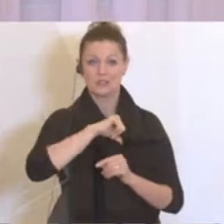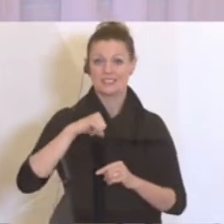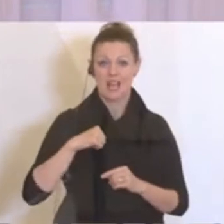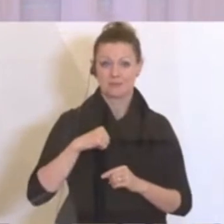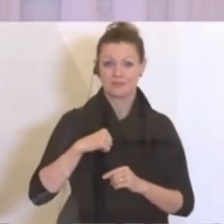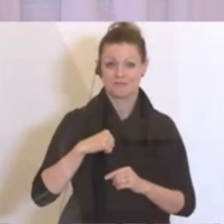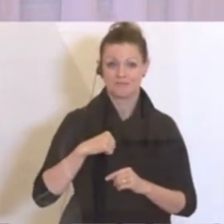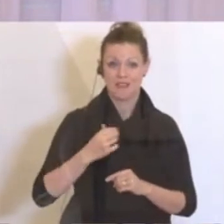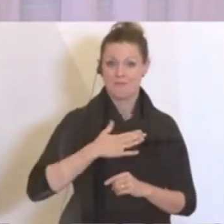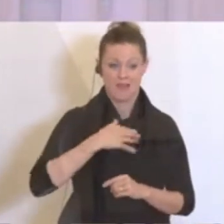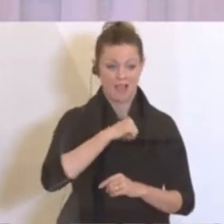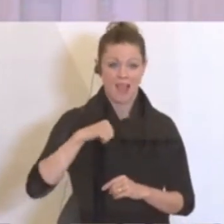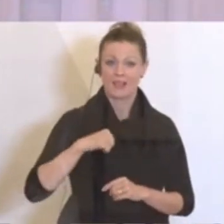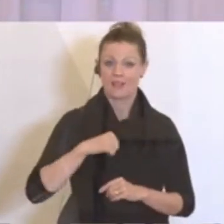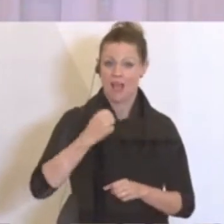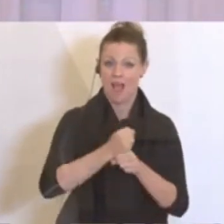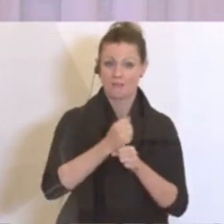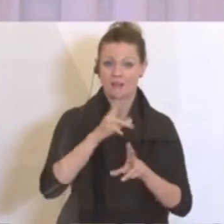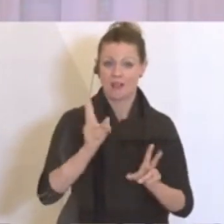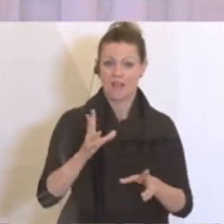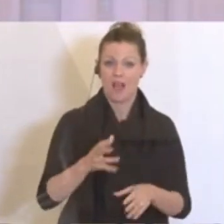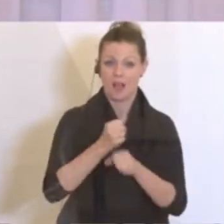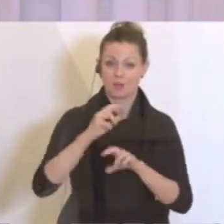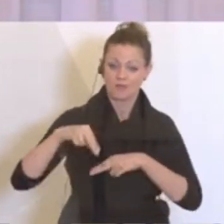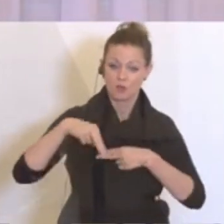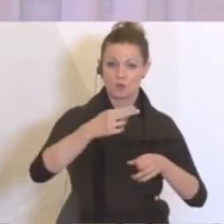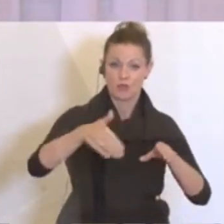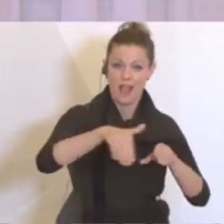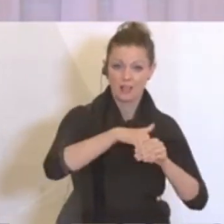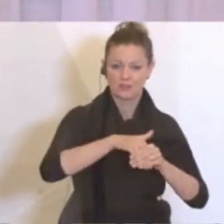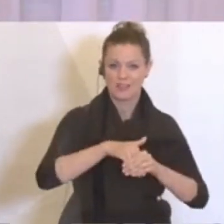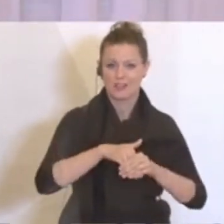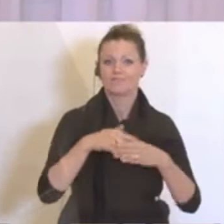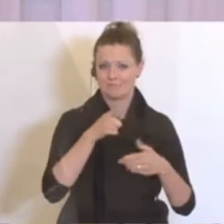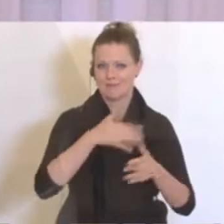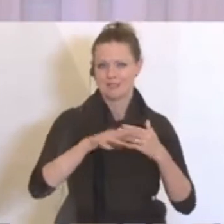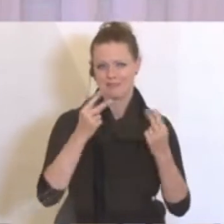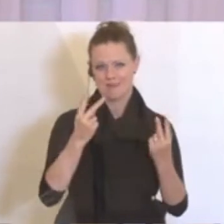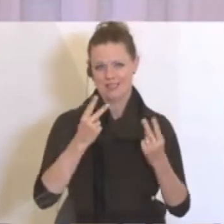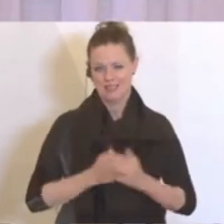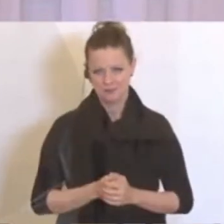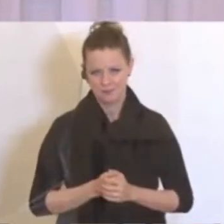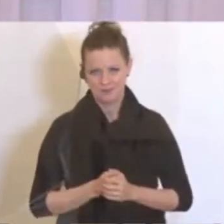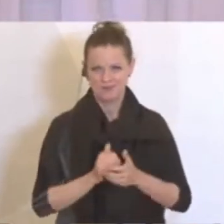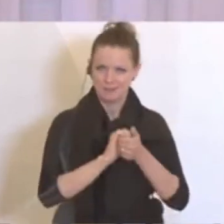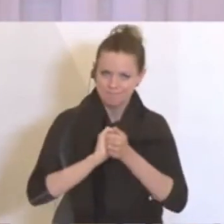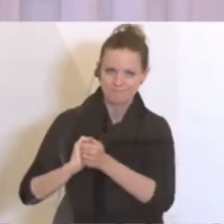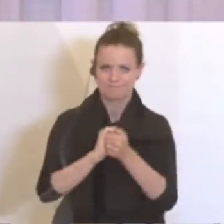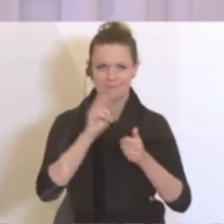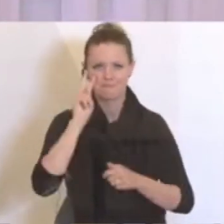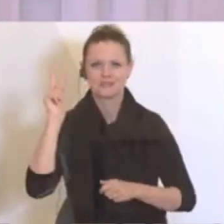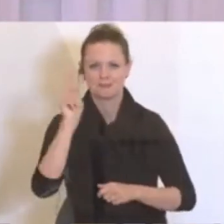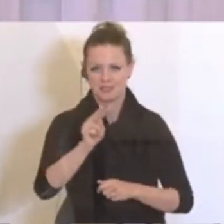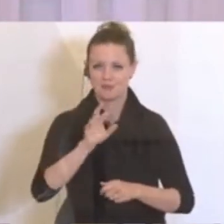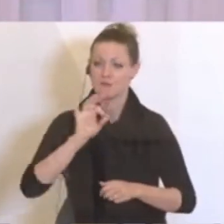seinem oder ihrem Job zu erhalten oder den Menschen auch wieder in die Beschäftigung zurückzukommen. Das ist das ganz Entscheidende. Damit geht es um eine gemeinsame Perspektive